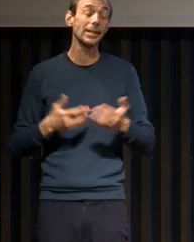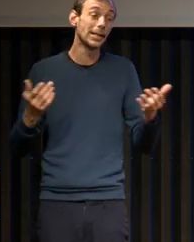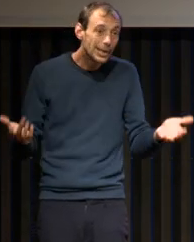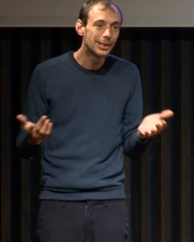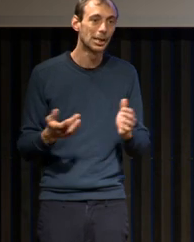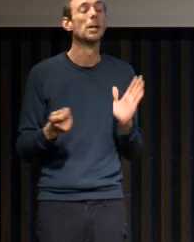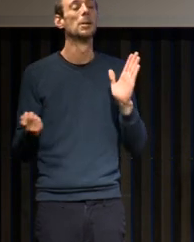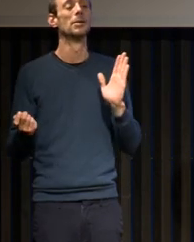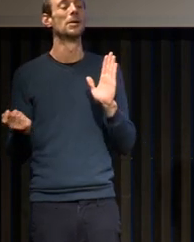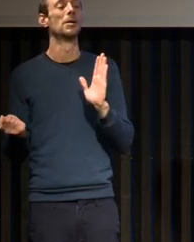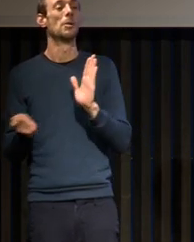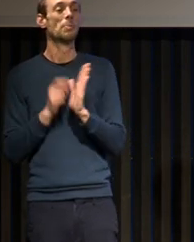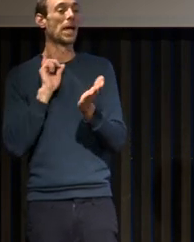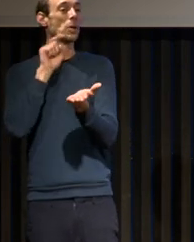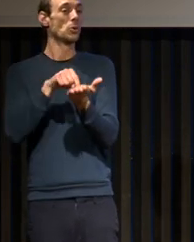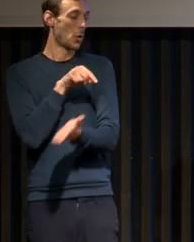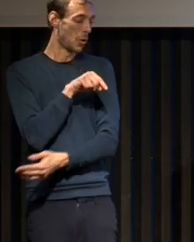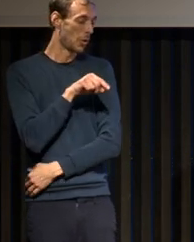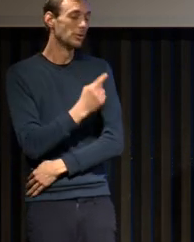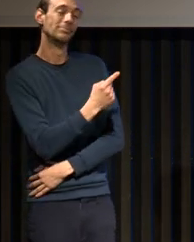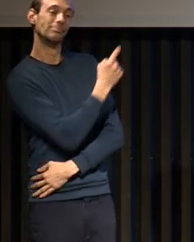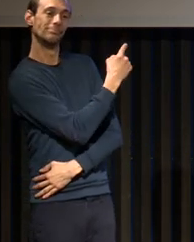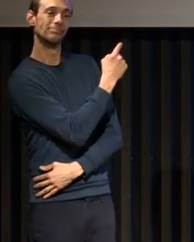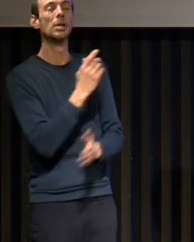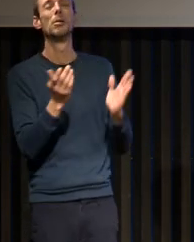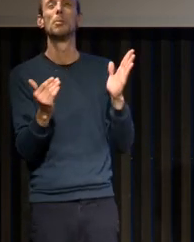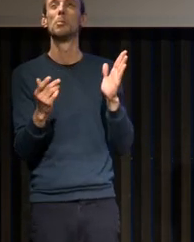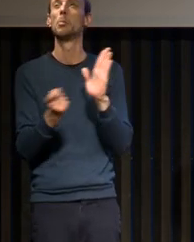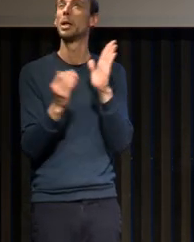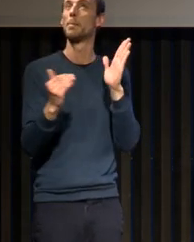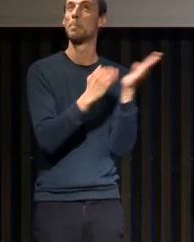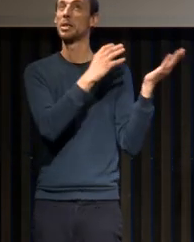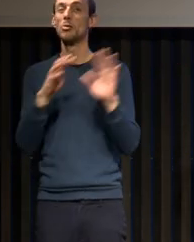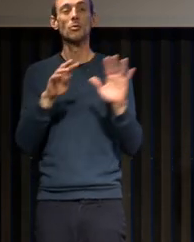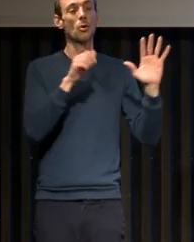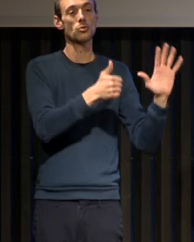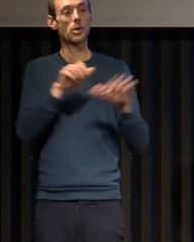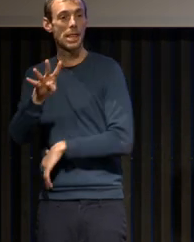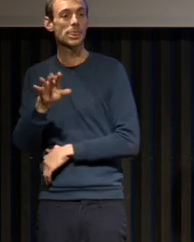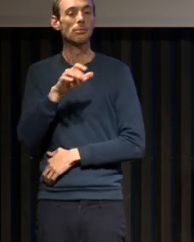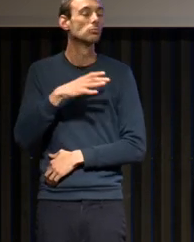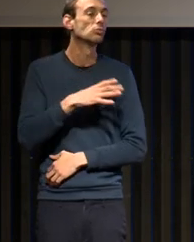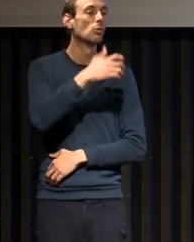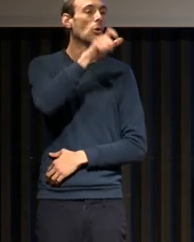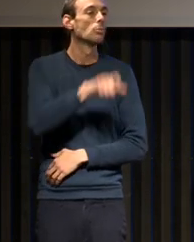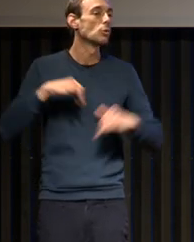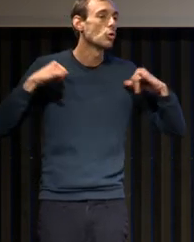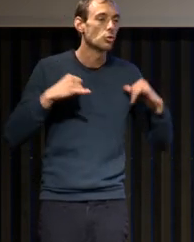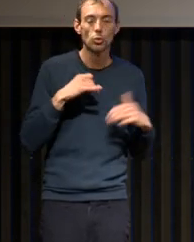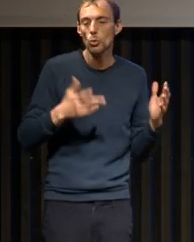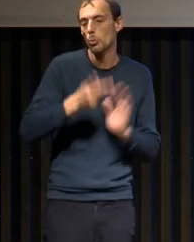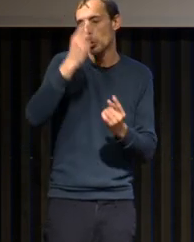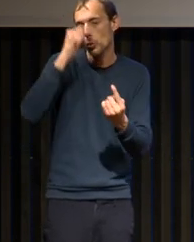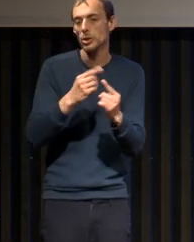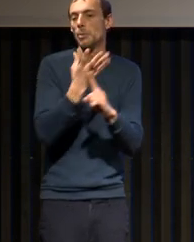Ski Research Symposium d'Aubersthoff, en 1964, il y a un jeune médecin qui étudiait plutôt l'épileptologie, qui vient de Marseille, Henri